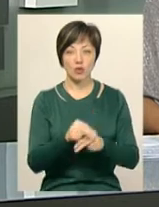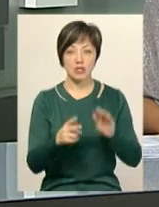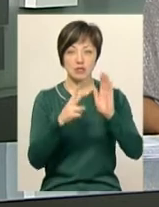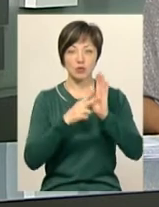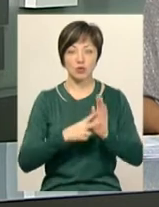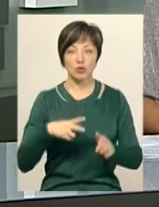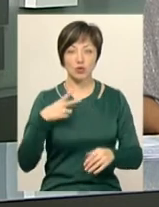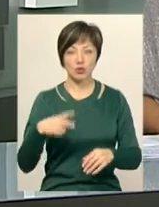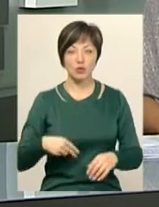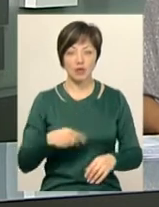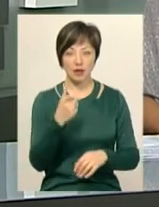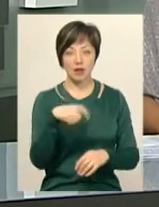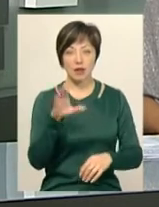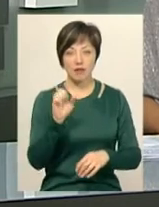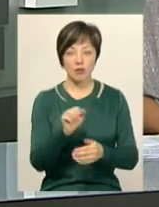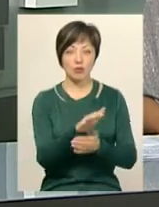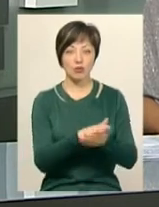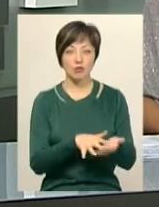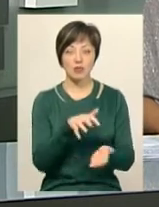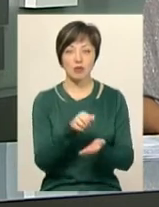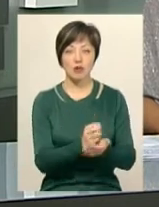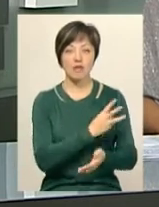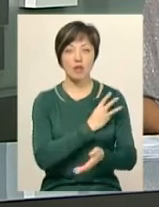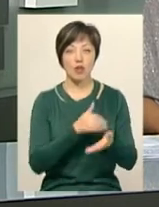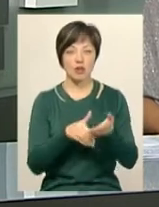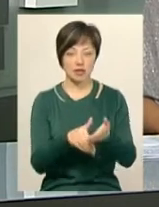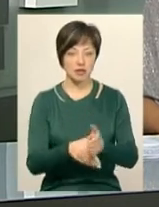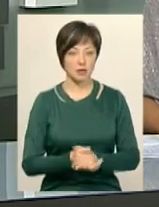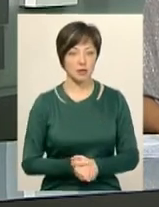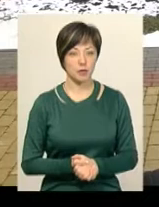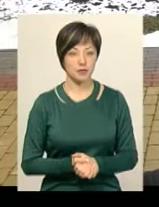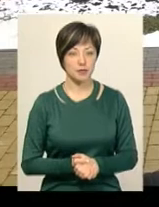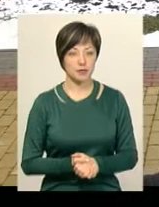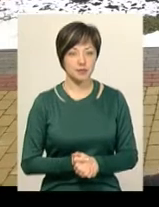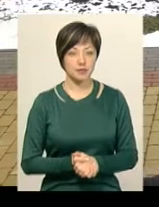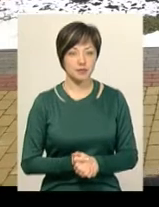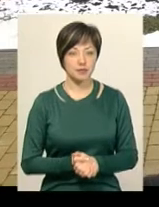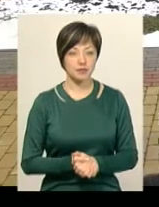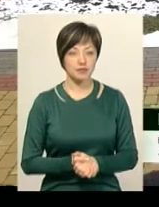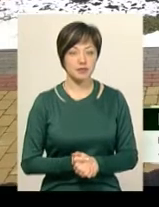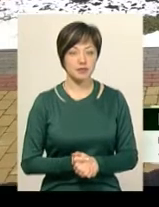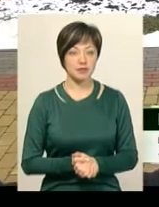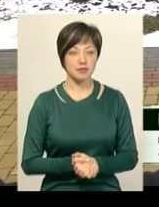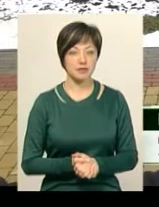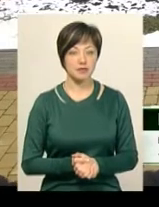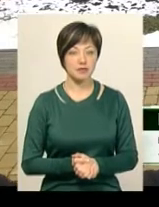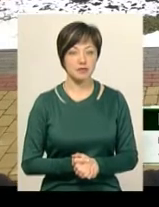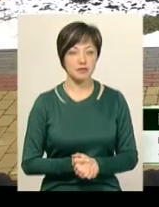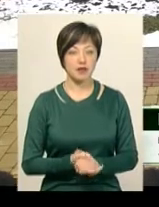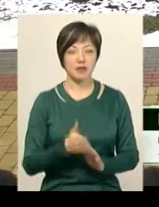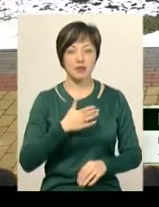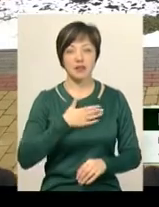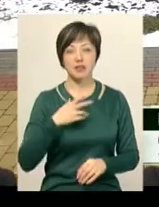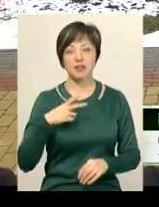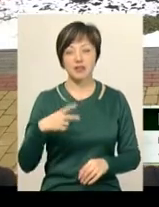-місячну доньку Єву та продовжують займатися волонтерством. Більше того, наша Євочка,